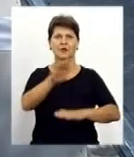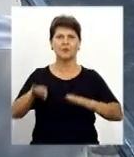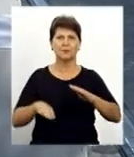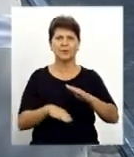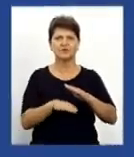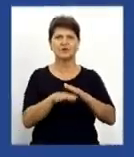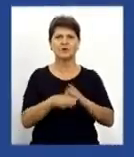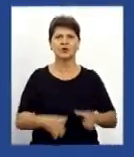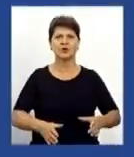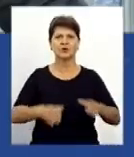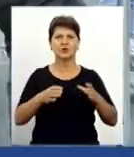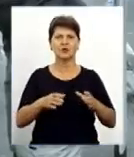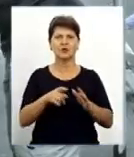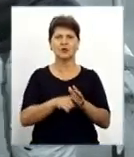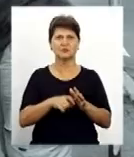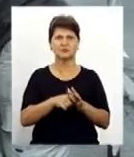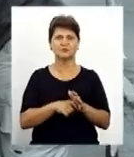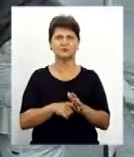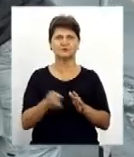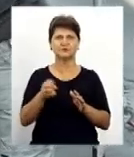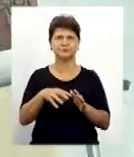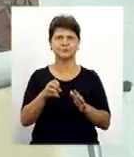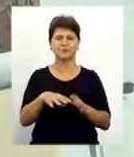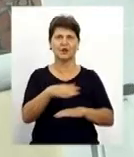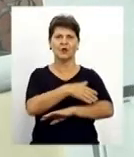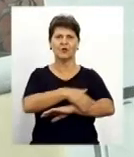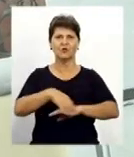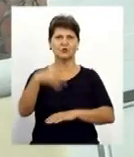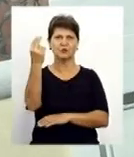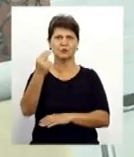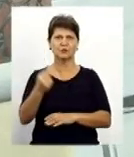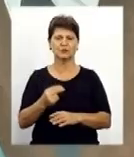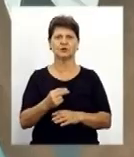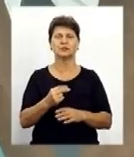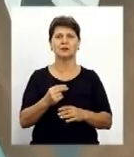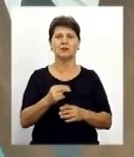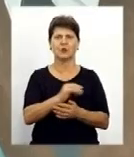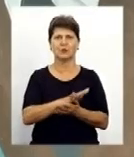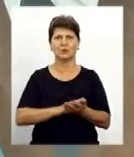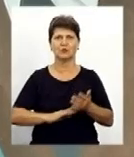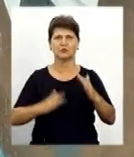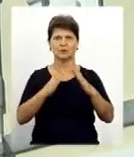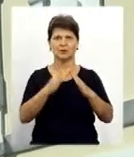збору сміття. Вуличні художники продовжують розмальовувати мурали на міських будинках.